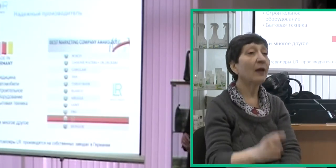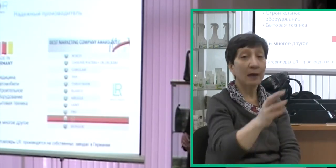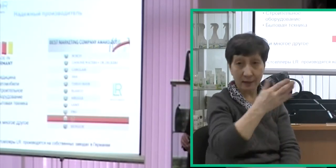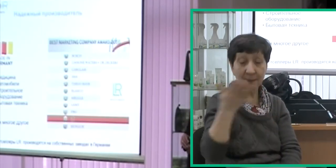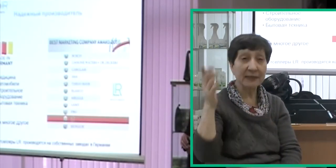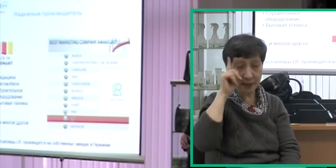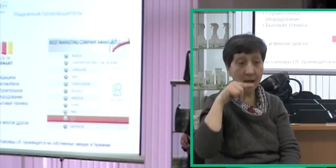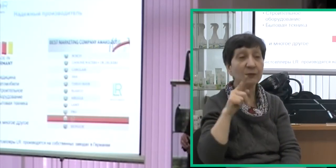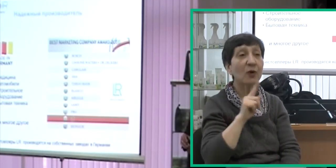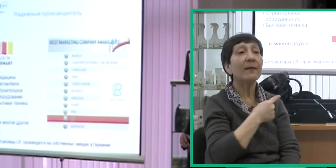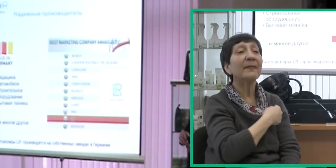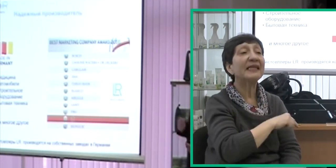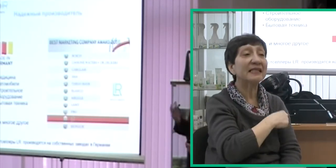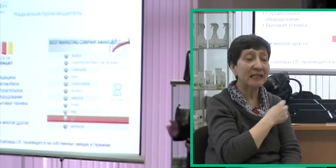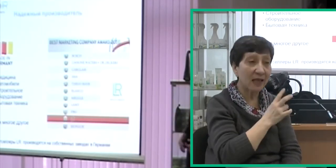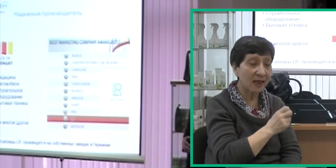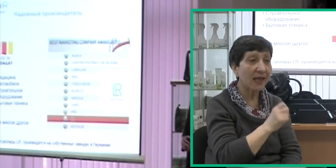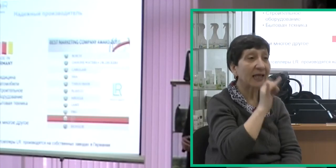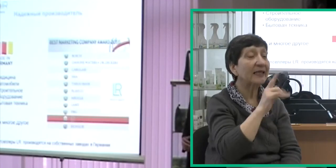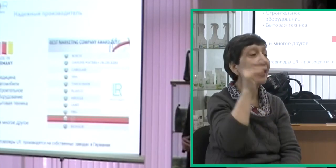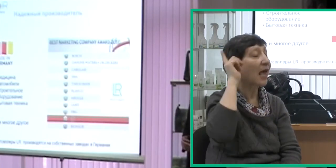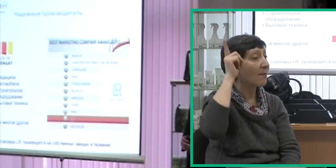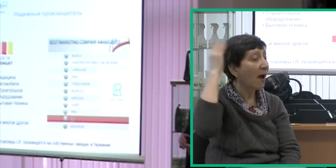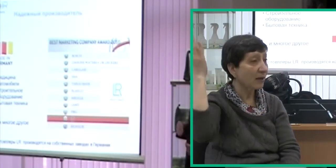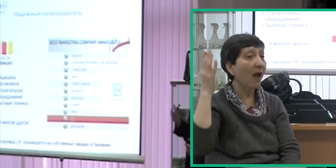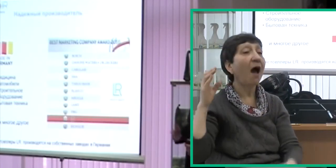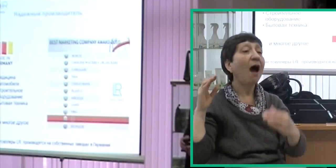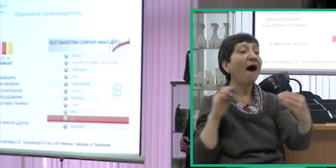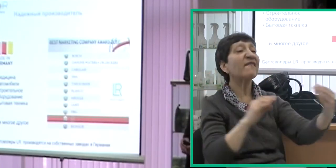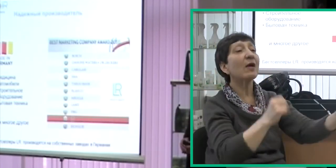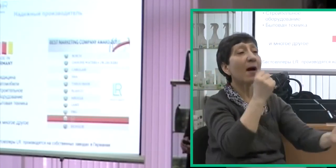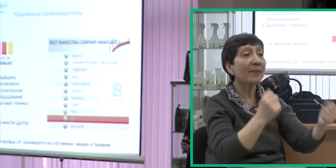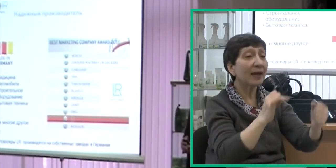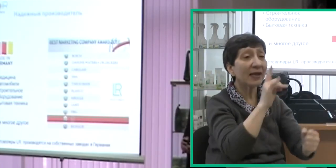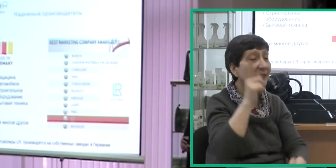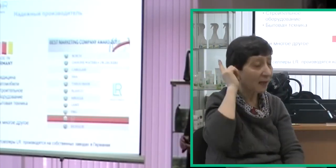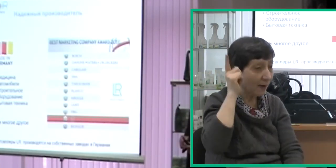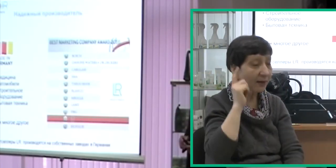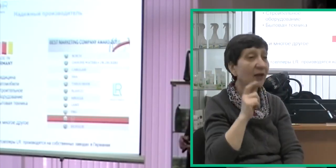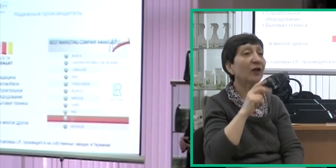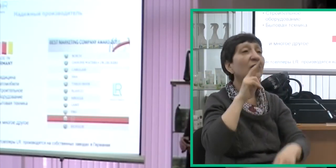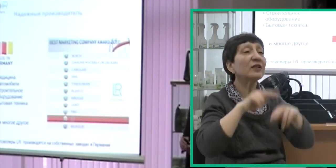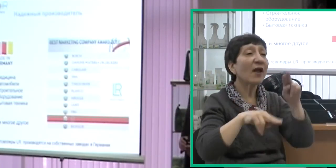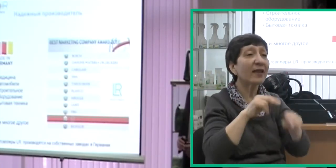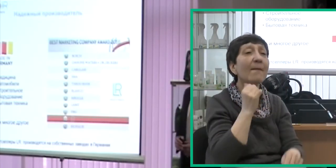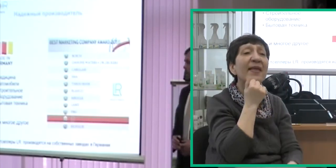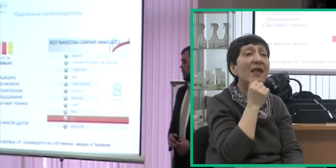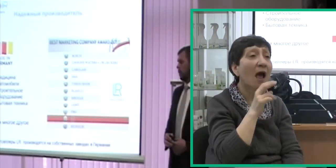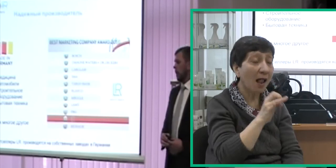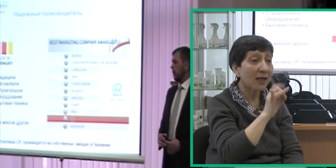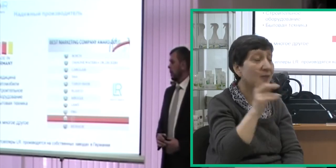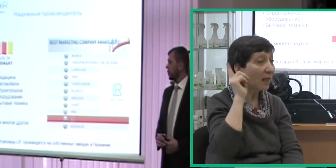Мы с вами знаем, что медицина из Германии, автомобили из Германии, строительное оборудование и